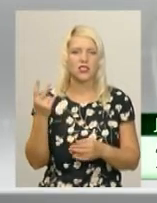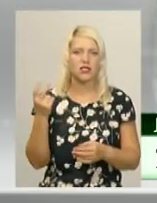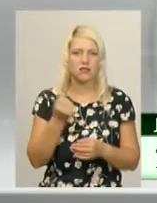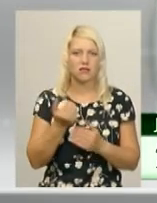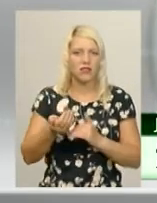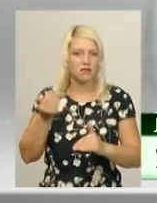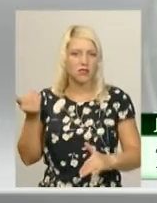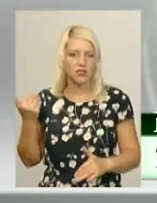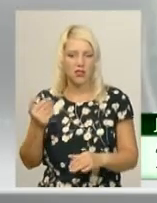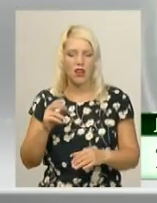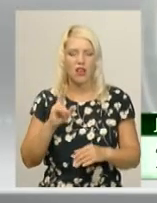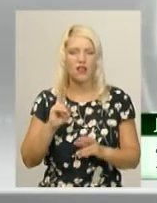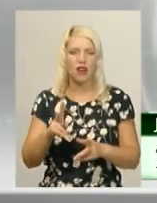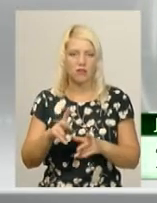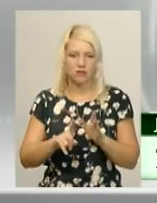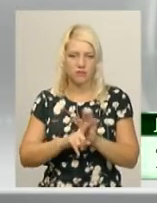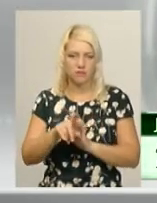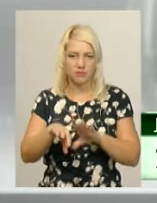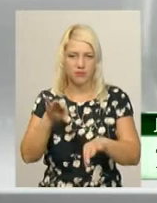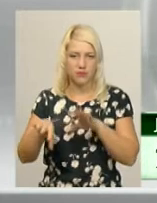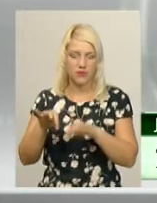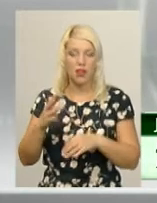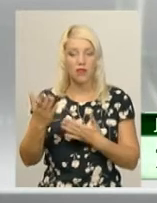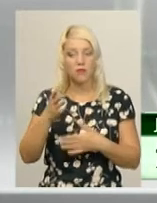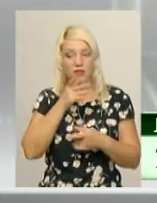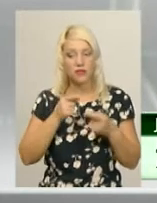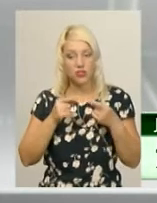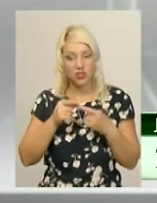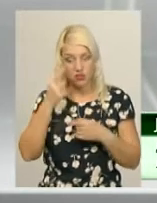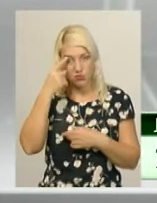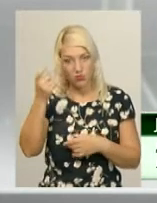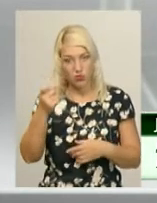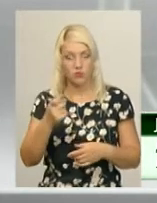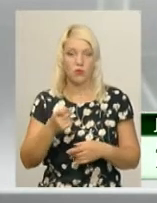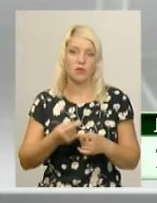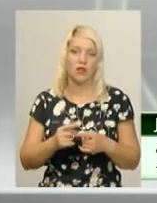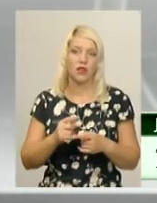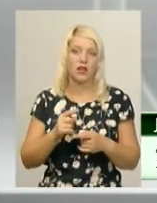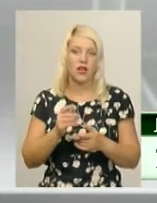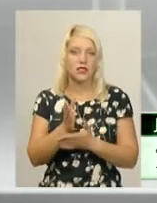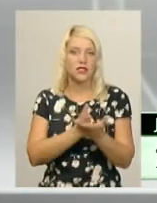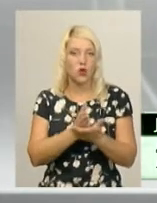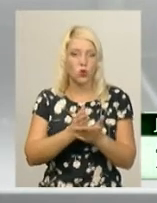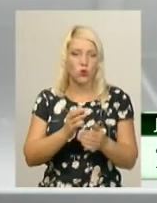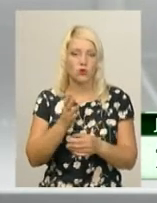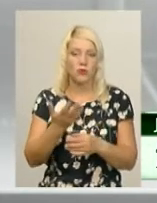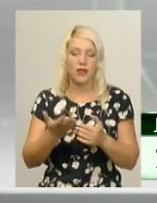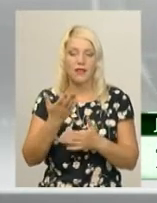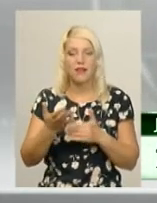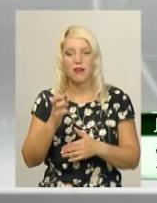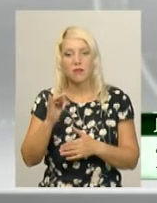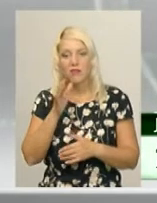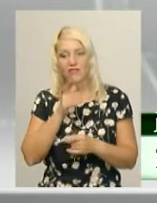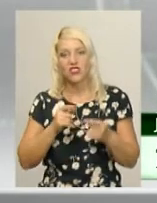як відбиралися зразки. Тобто, якби вчасно повідомили Держпродспоживслужбу, якби вчасно інспектор виїхав,